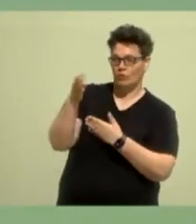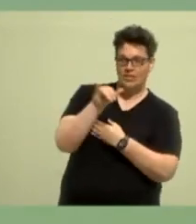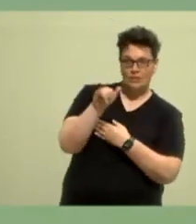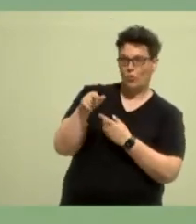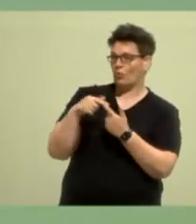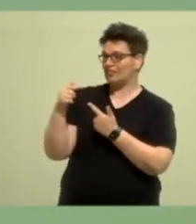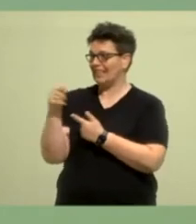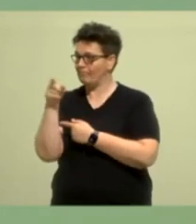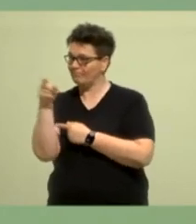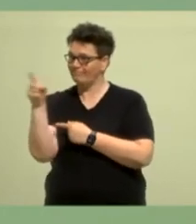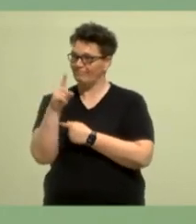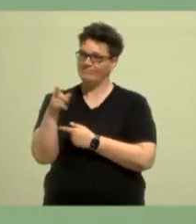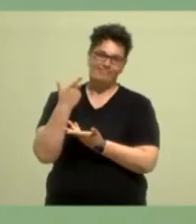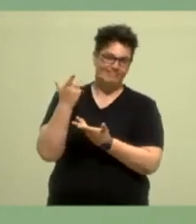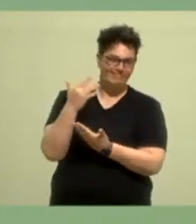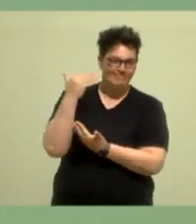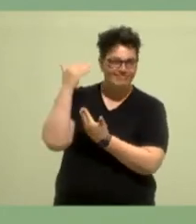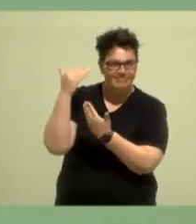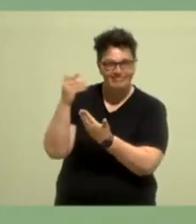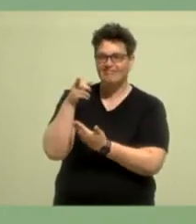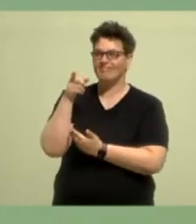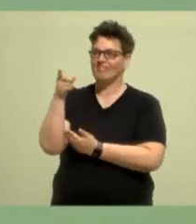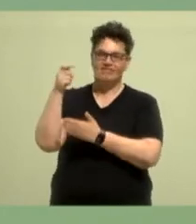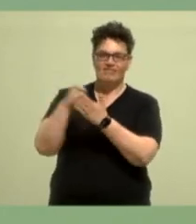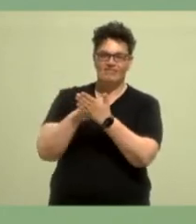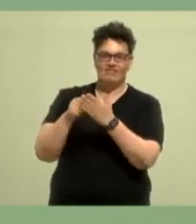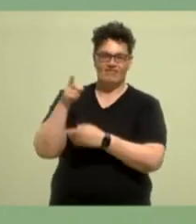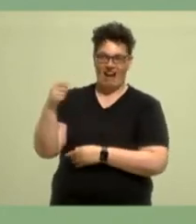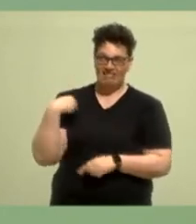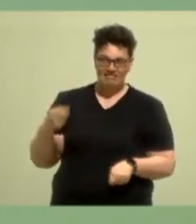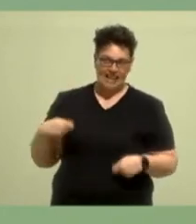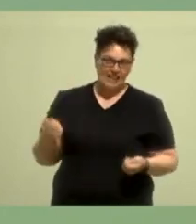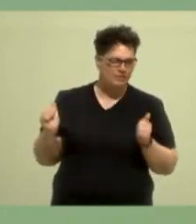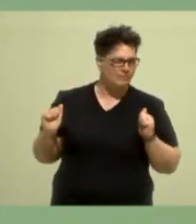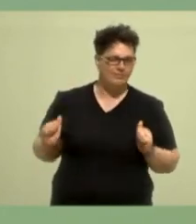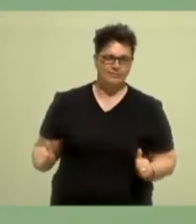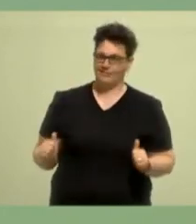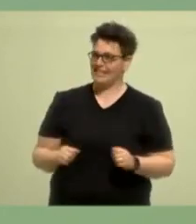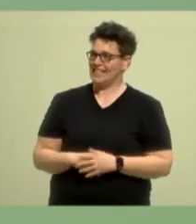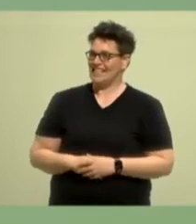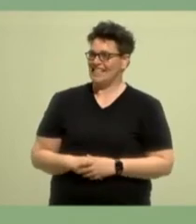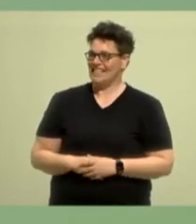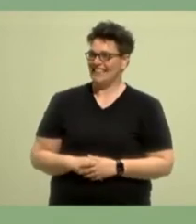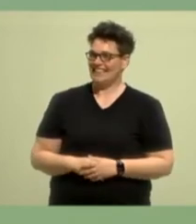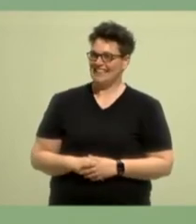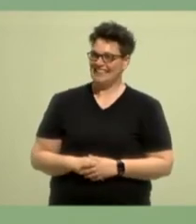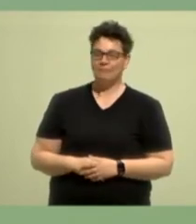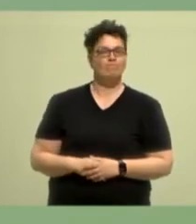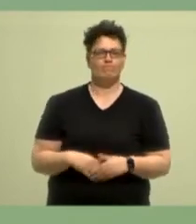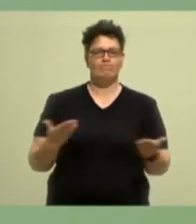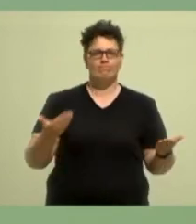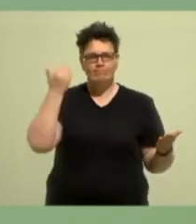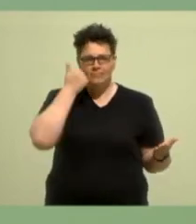zu eurer Wahl und den sehr, sehr guten bombastischen Ergebnissen. Ihr Lieben, wir haben diesen